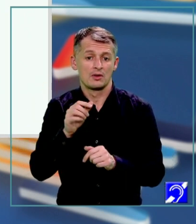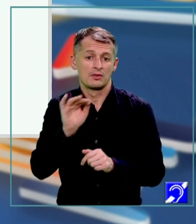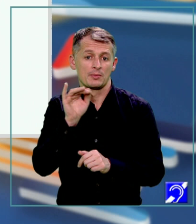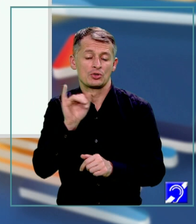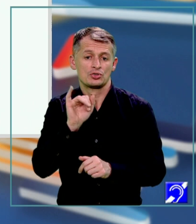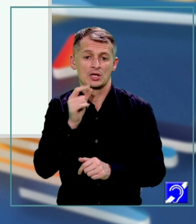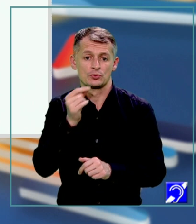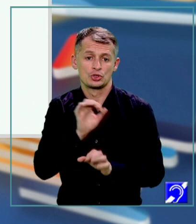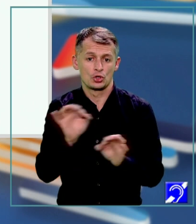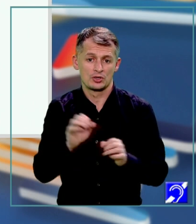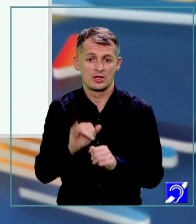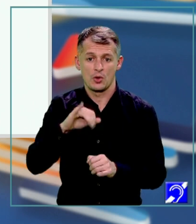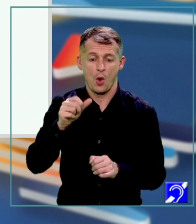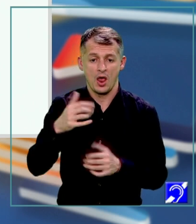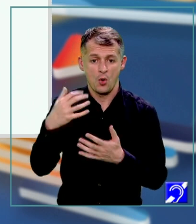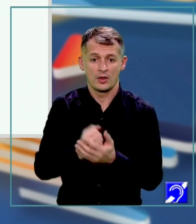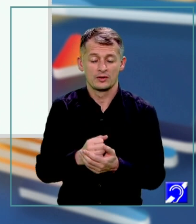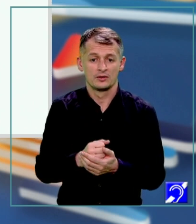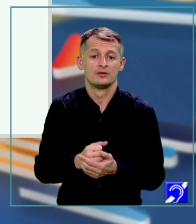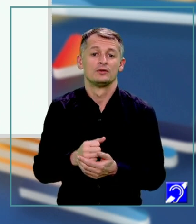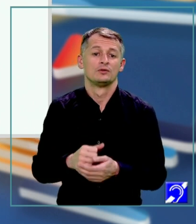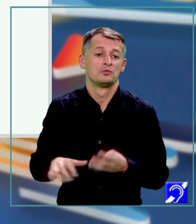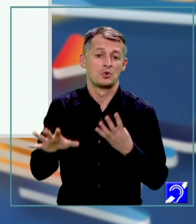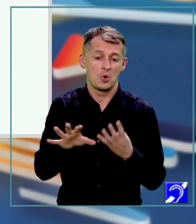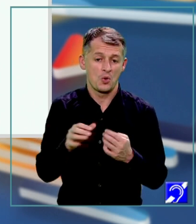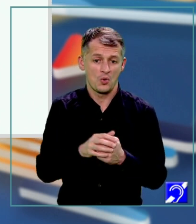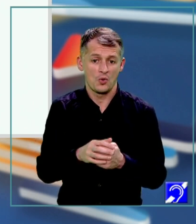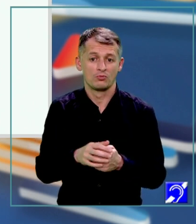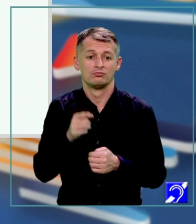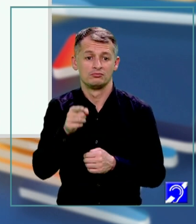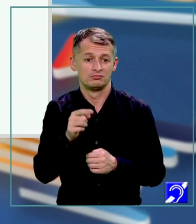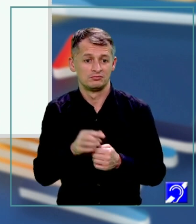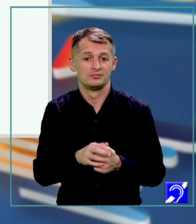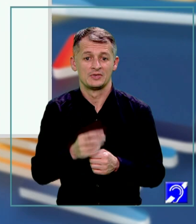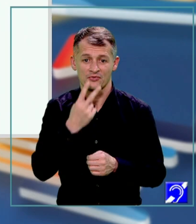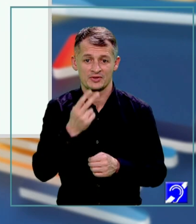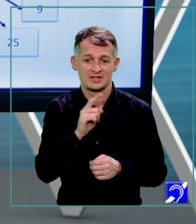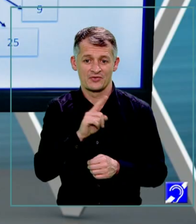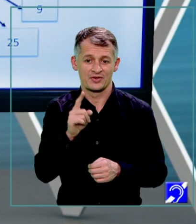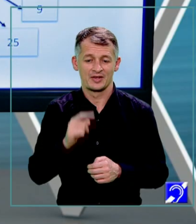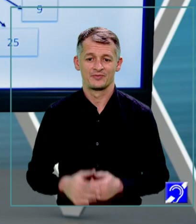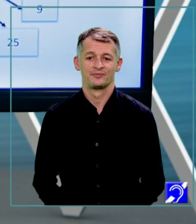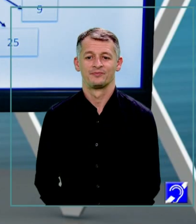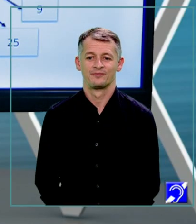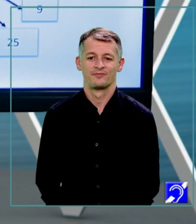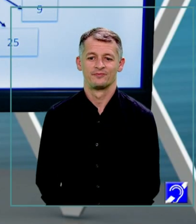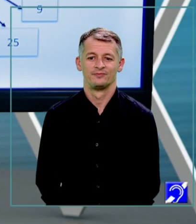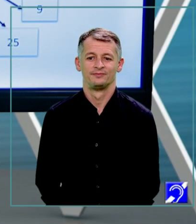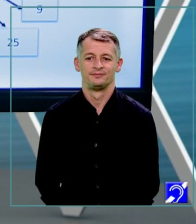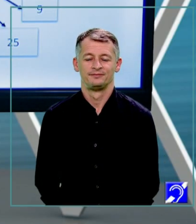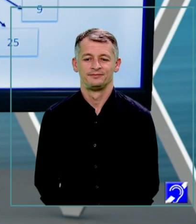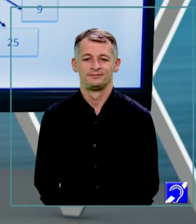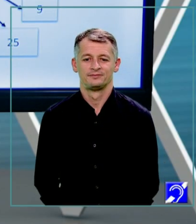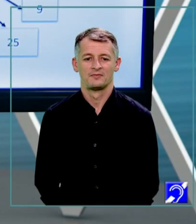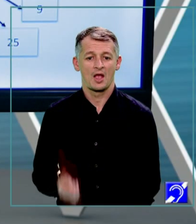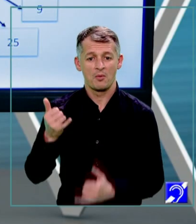obținut rezultatul 9, Daria 25, Maria 3 și Bogdan 5. Haideți acum să calculăm